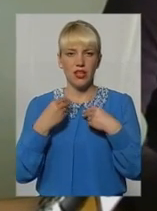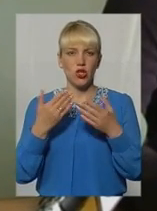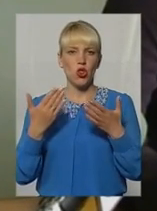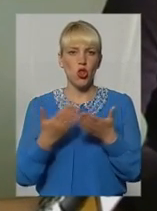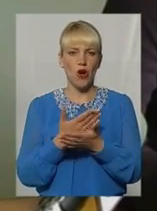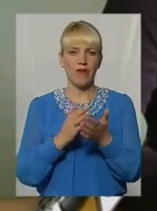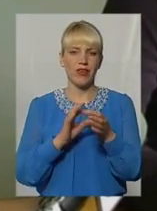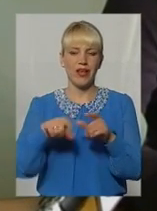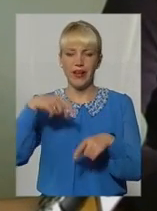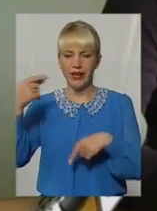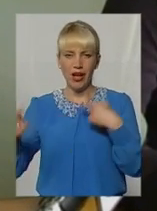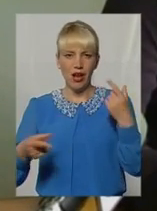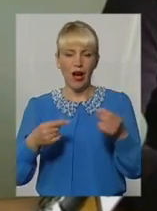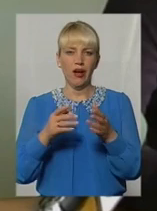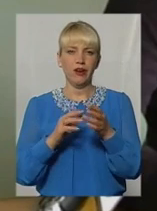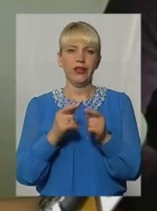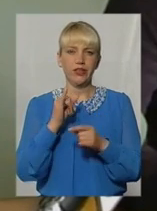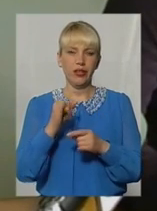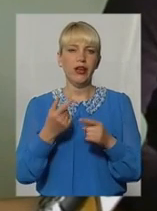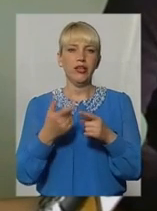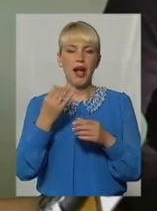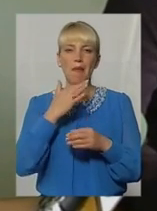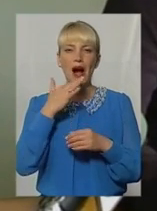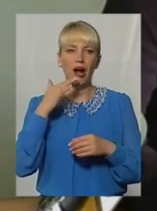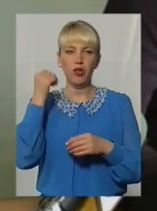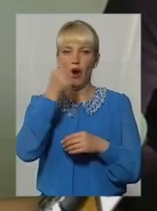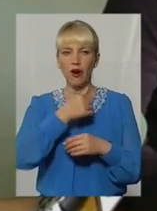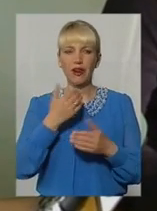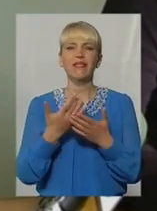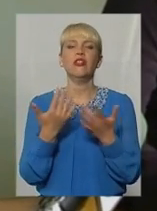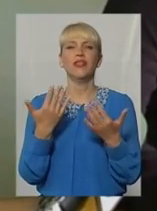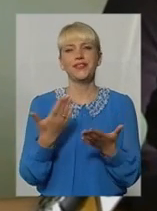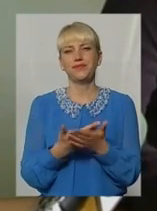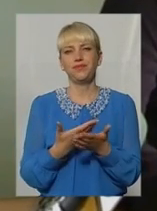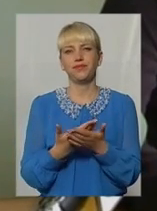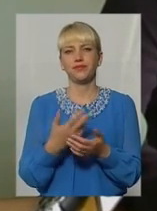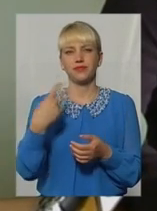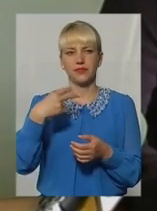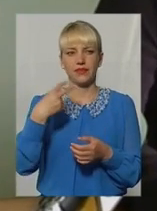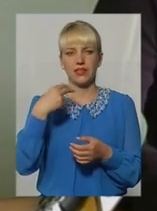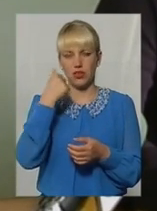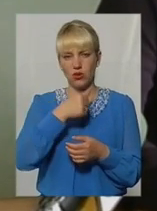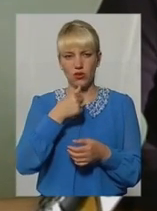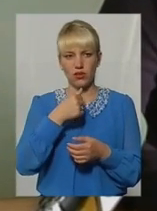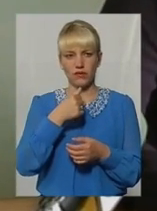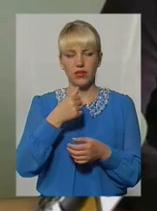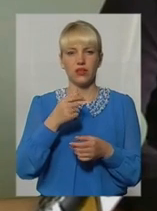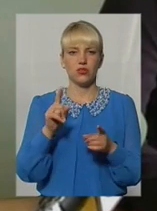нові гіля, і ще багато років, ну як багато, це 20 років, мінімум, що вони